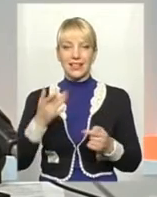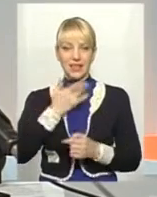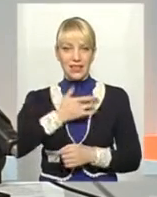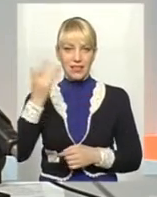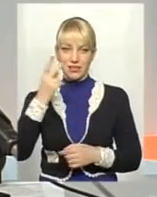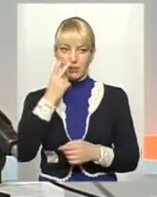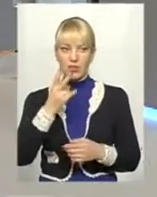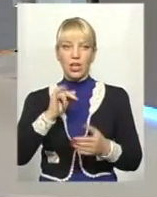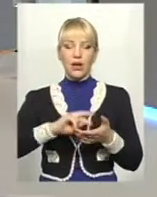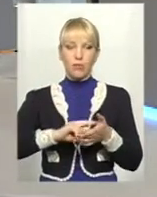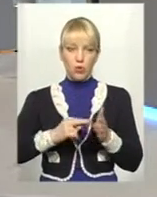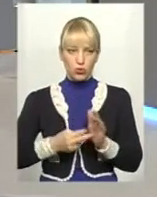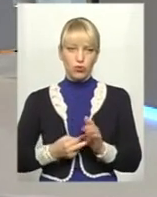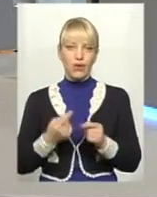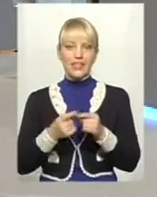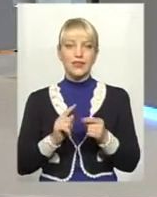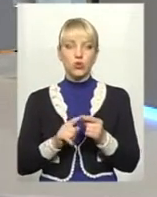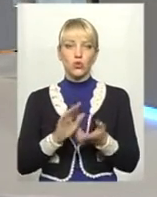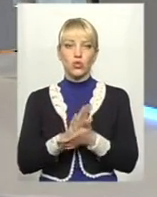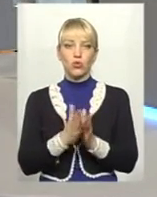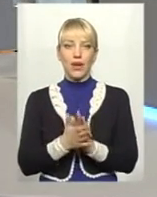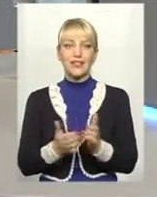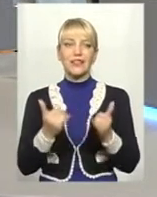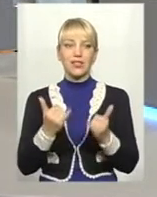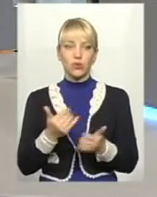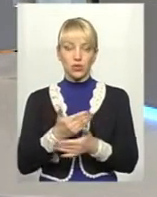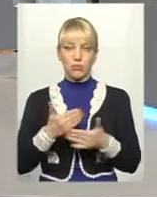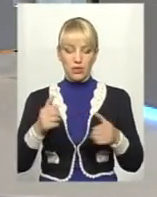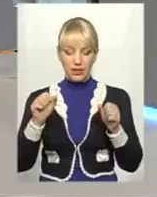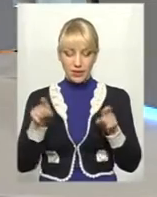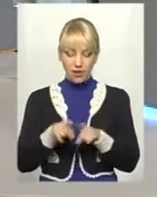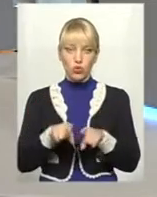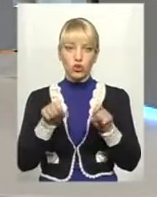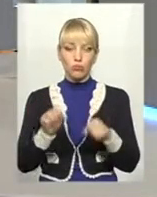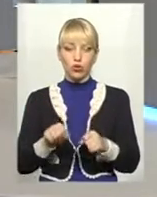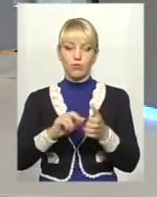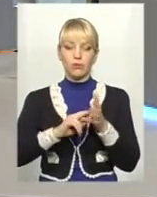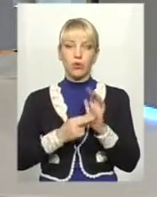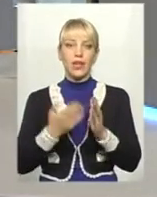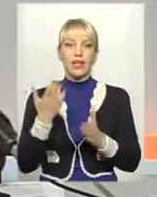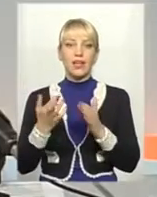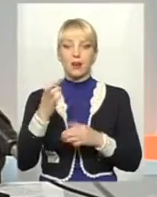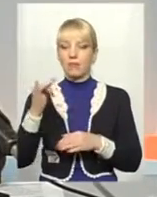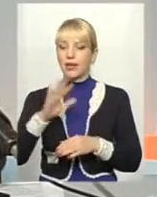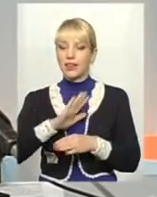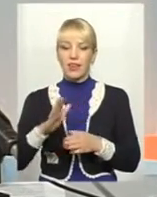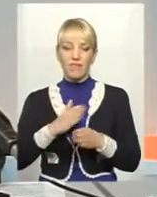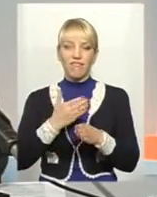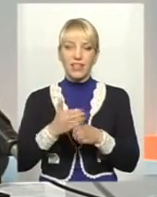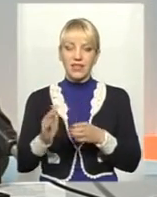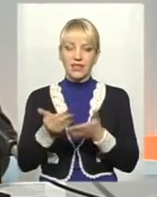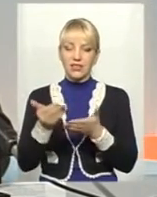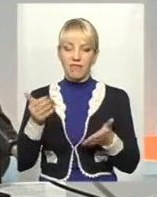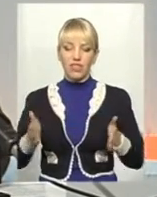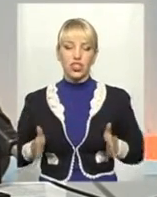прогнозували відповідну ситуацію. На сьогодні ми також можемо спрогнозувати, якби ми не відділилися від того шляху, яким шла